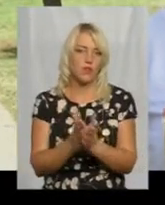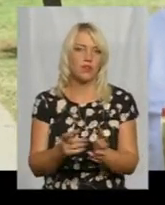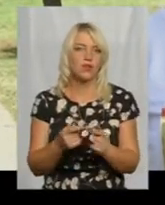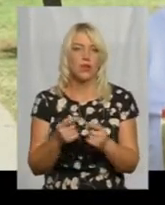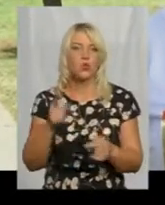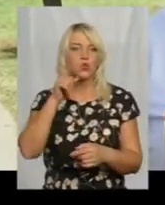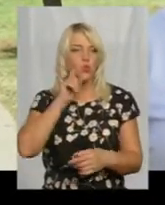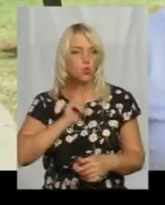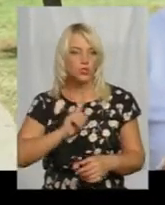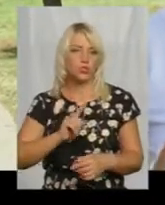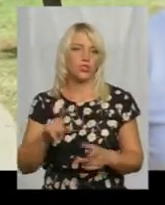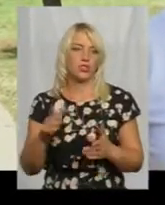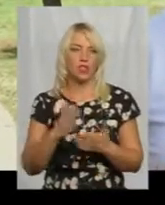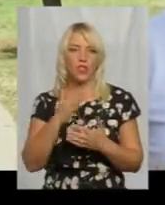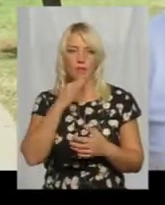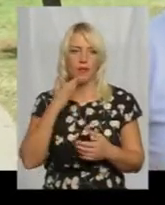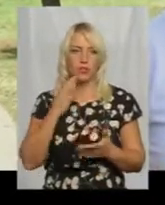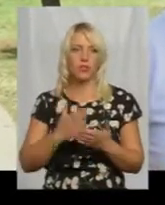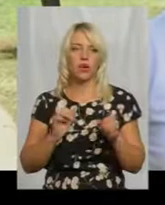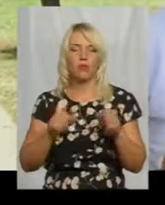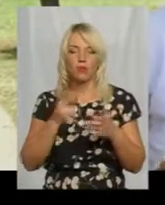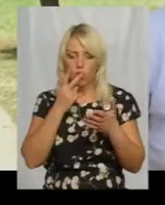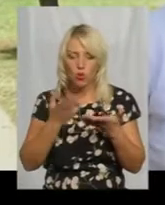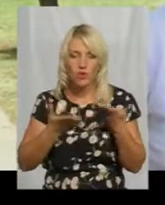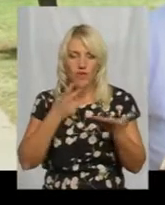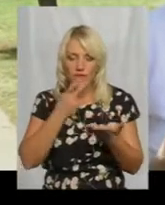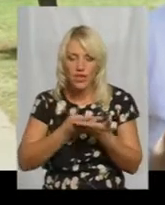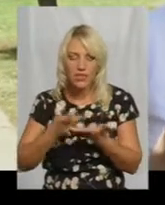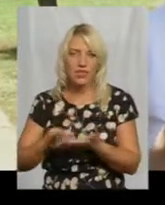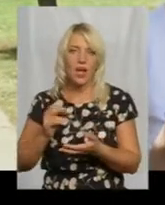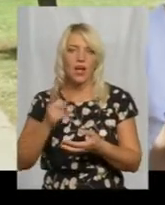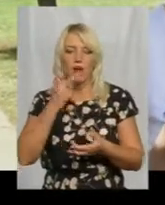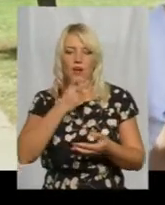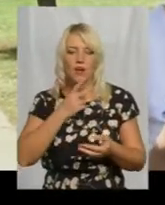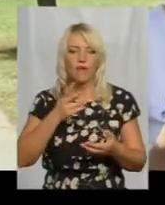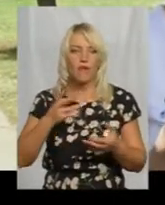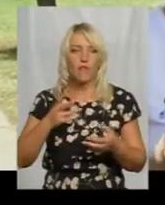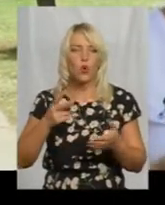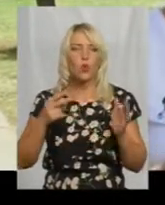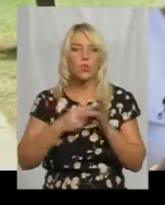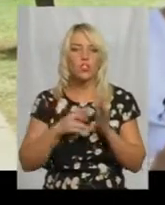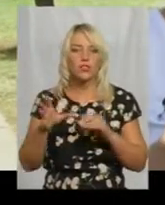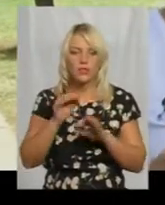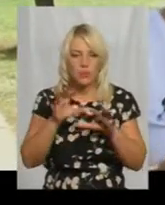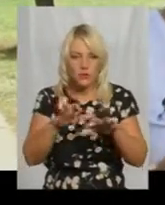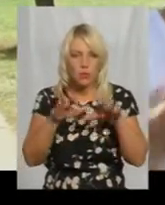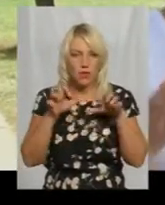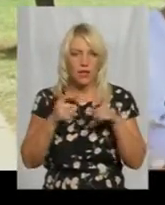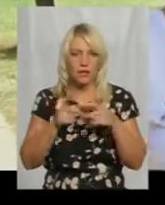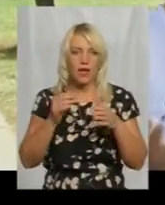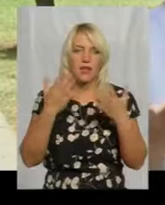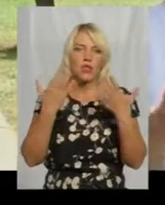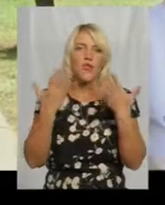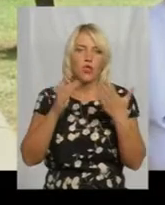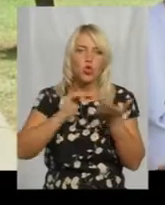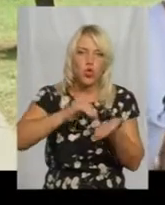можливості їх роздивитись, відчути, включити всі канали з прийняття. Тобто ми і на дотик, і на